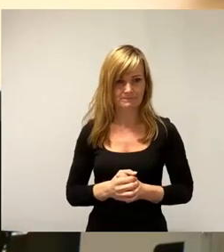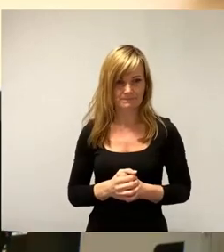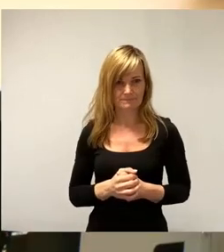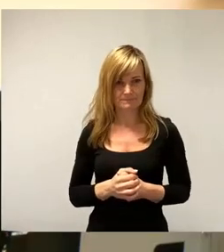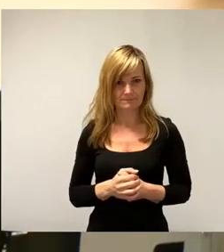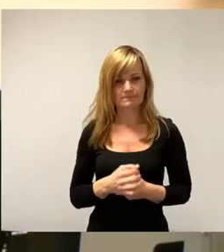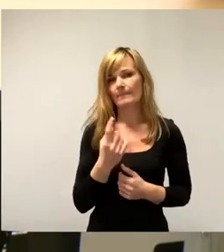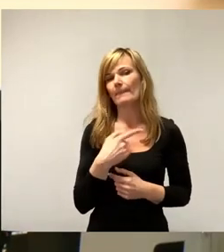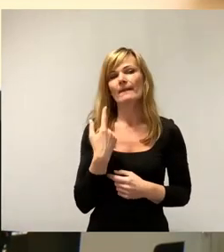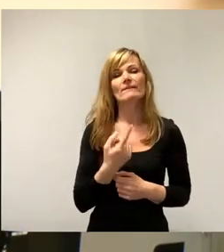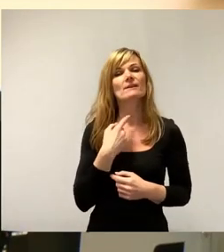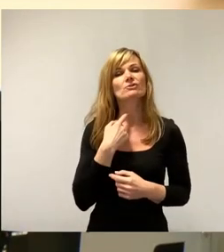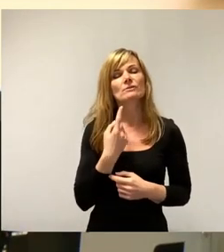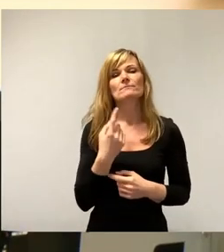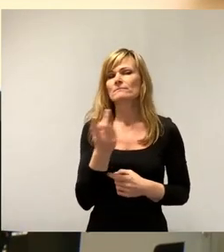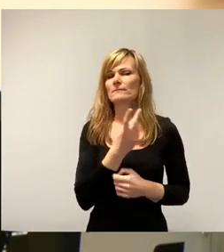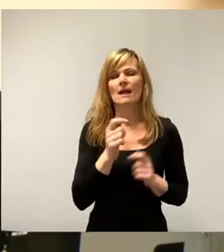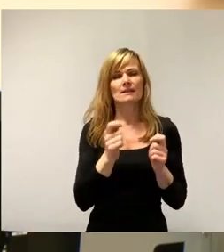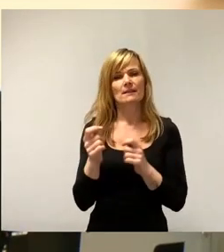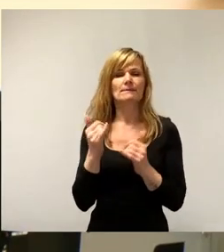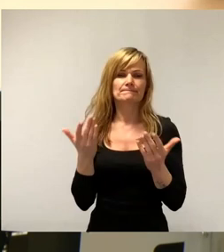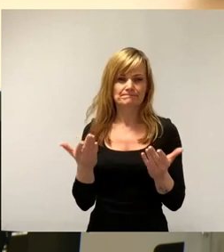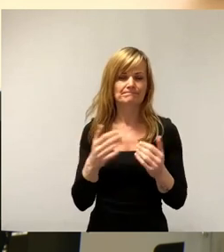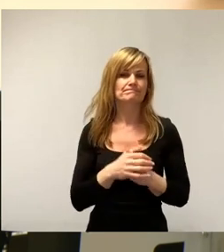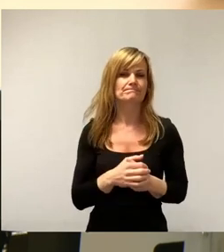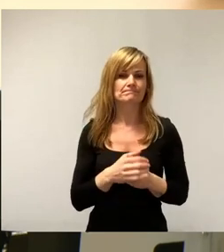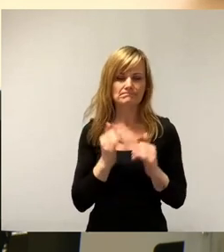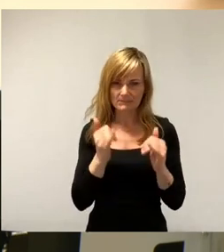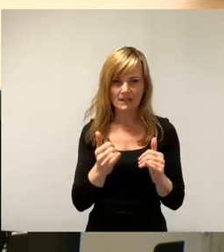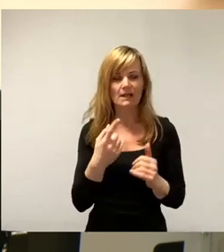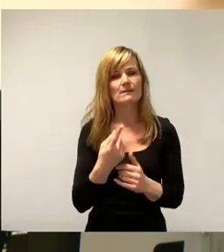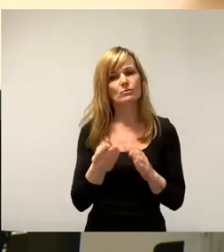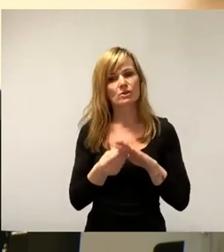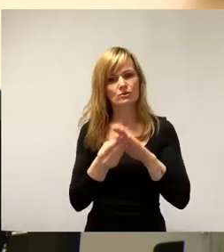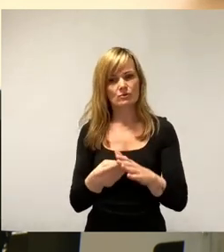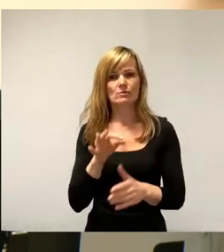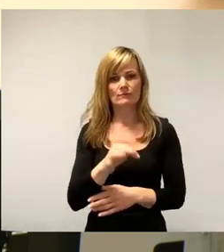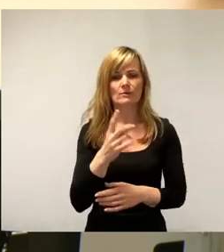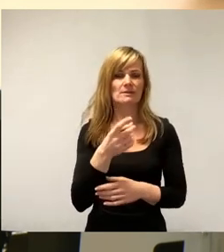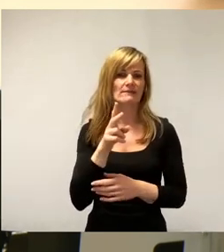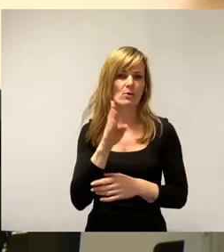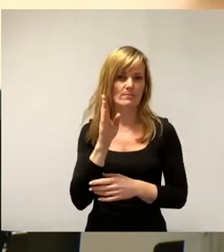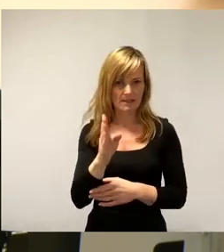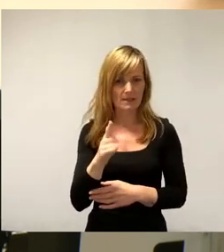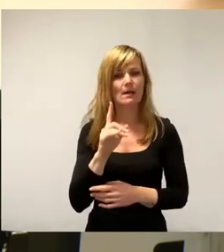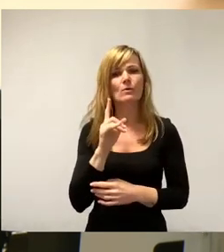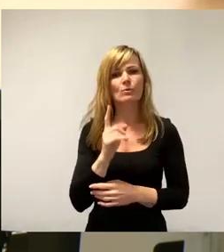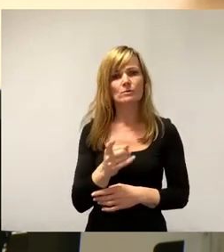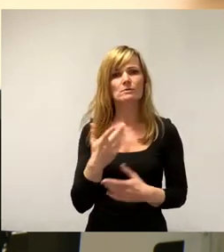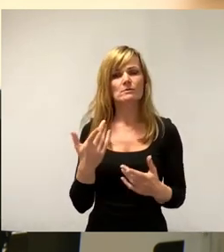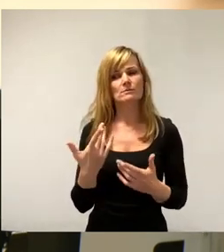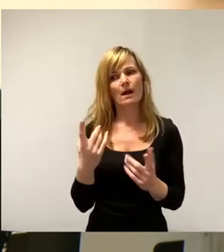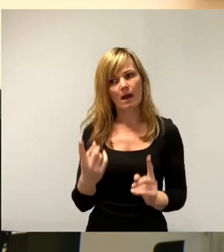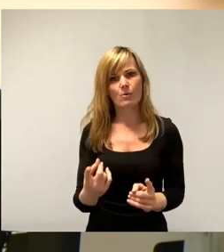stimmen natürlich beiden Anträgen zu. Hier geht es um die Unterstützung der DVB und es geht auch um die Stärkung,